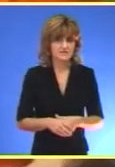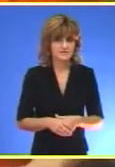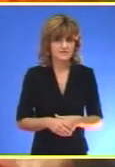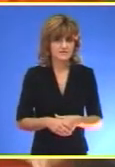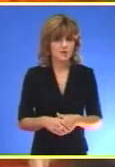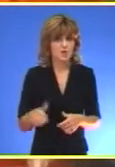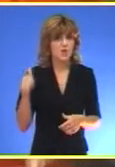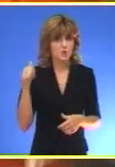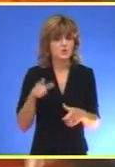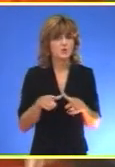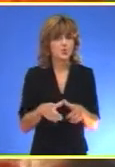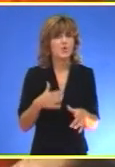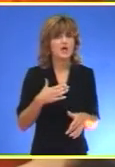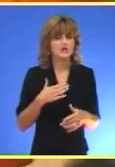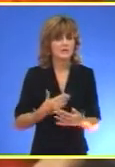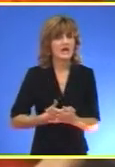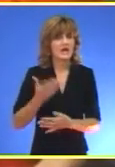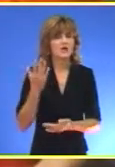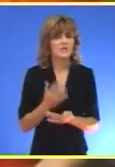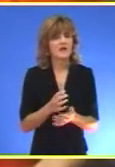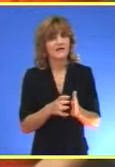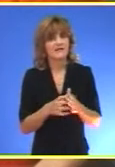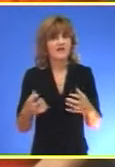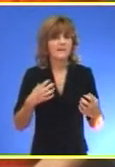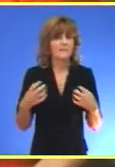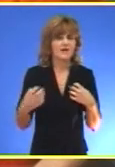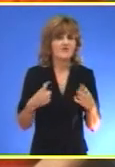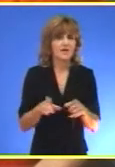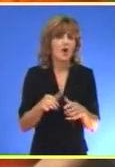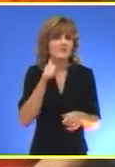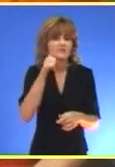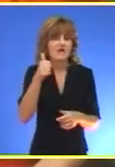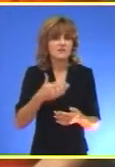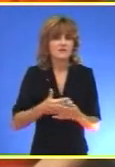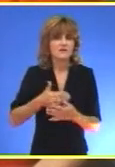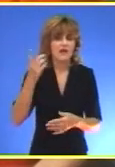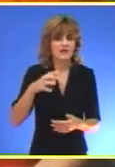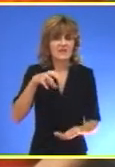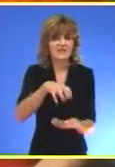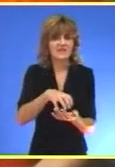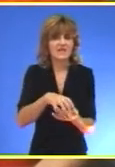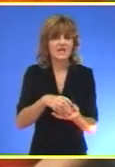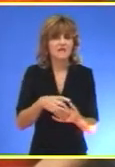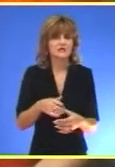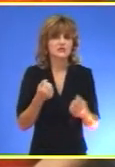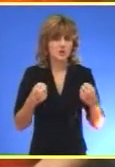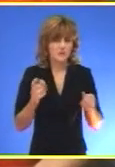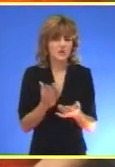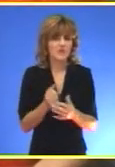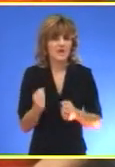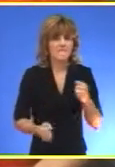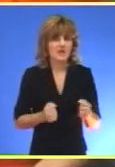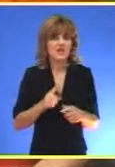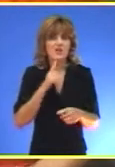Juče su u našem gradu Nastavljene manifestacije U okviru proslave Dana grada Na Trgu Slobode Održan je muzički maraton I